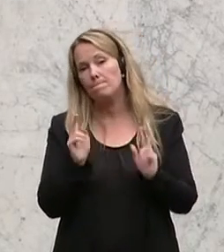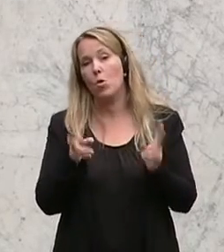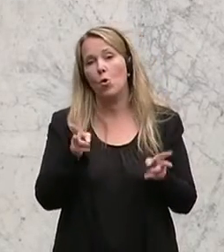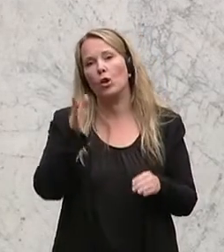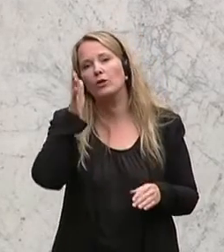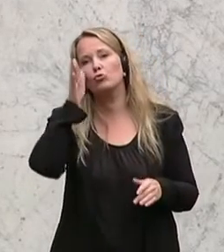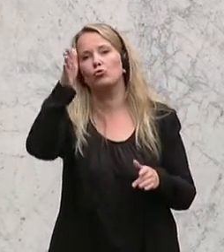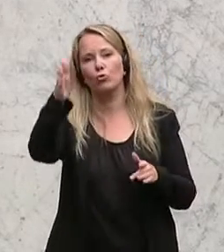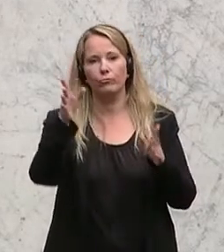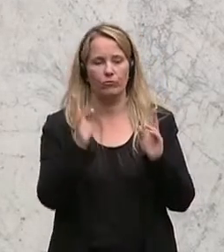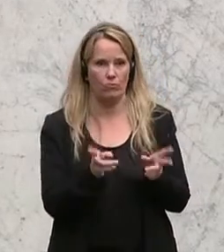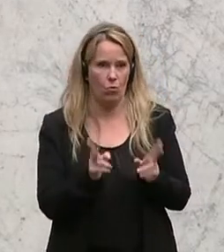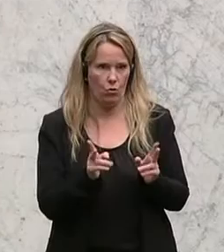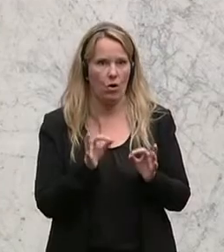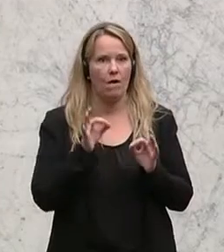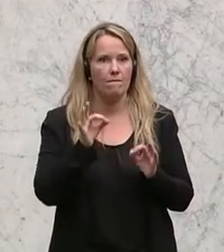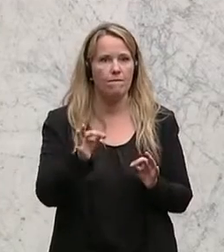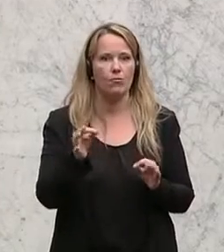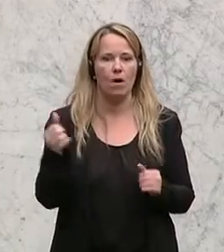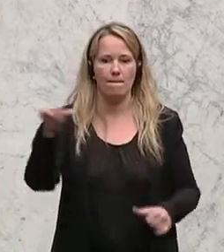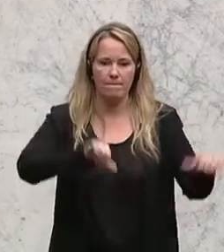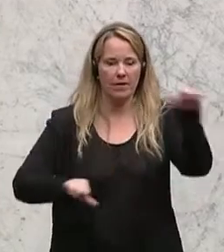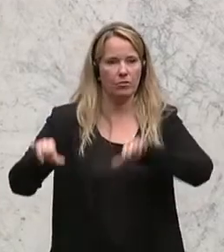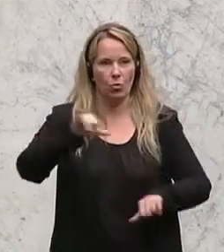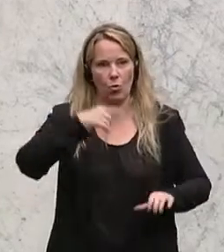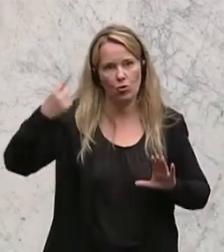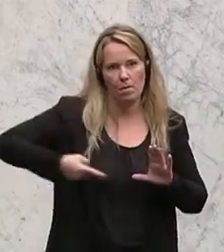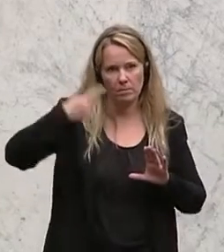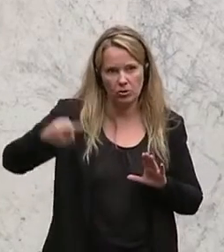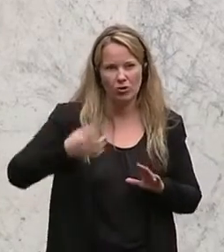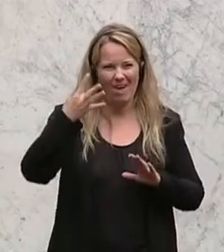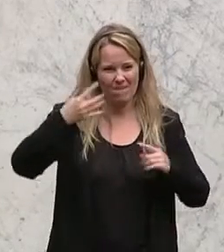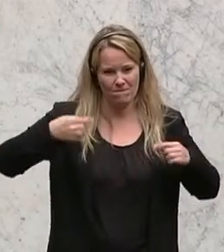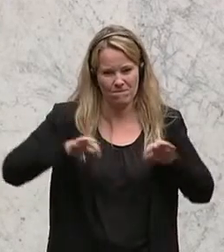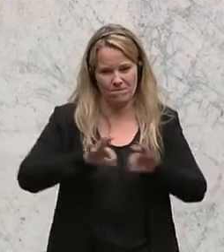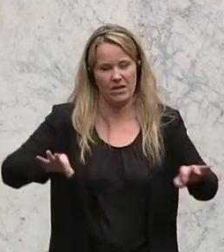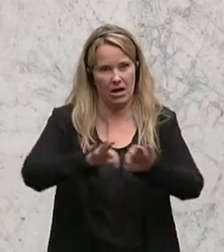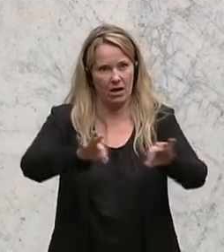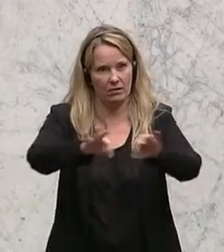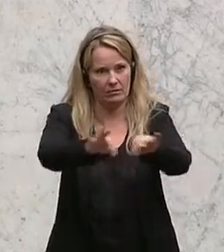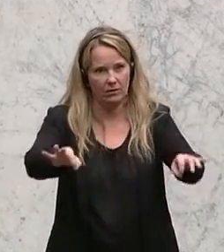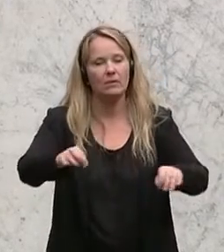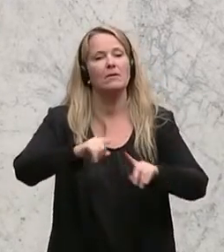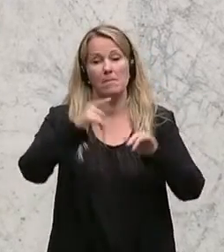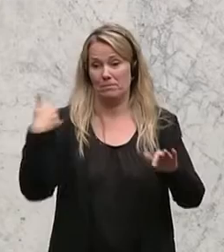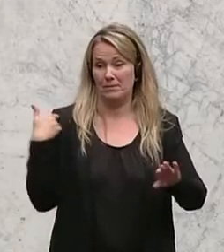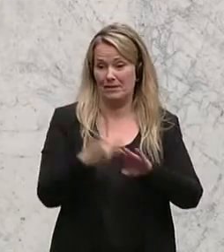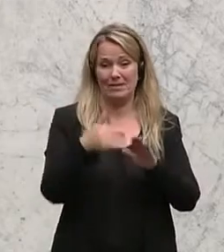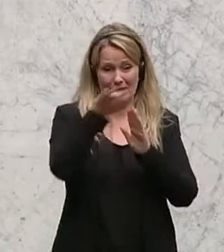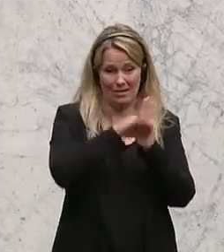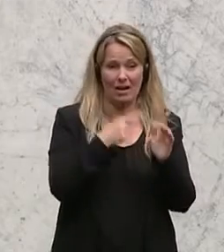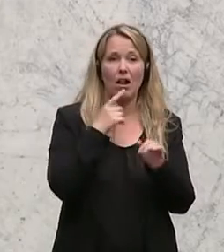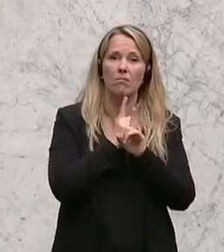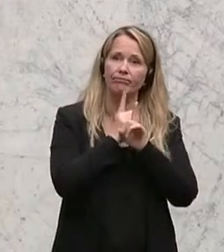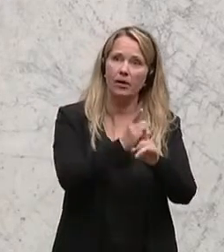zukünftige Möglichkeit für Betonmischer, und zwar für Vierachser, nicht nur die bisher reglementierte